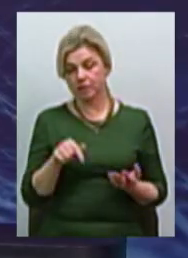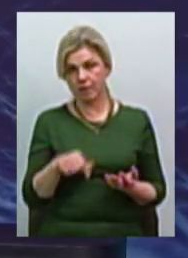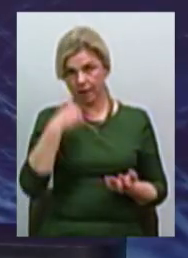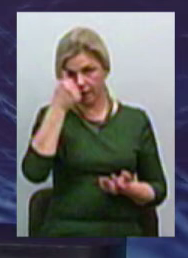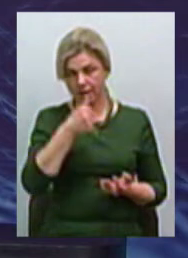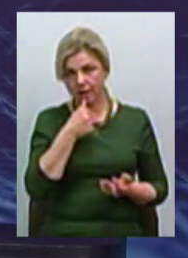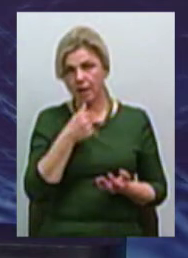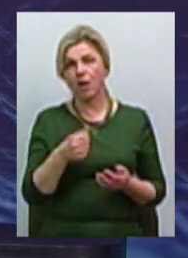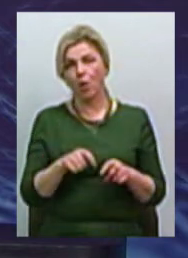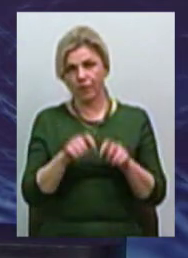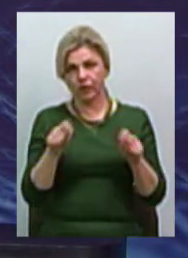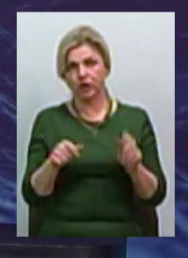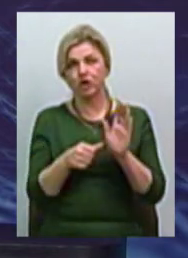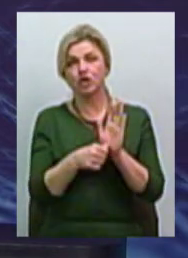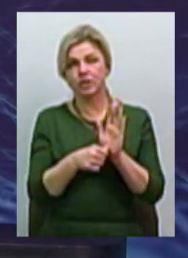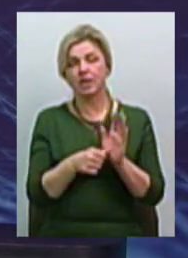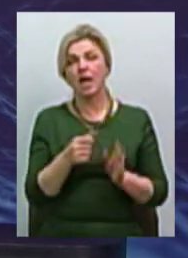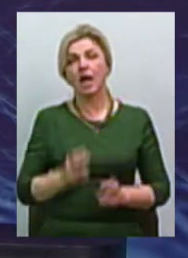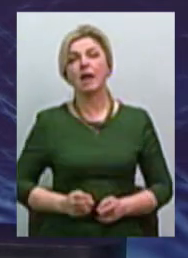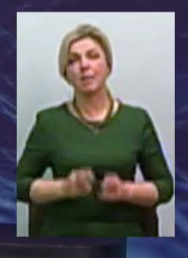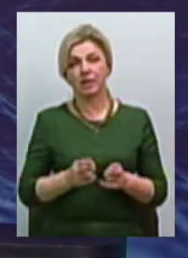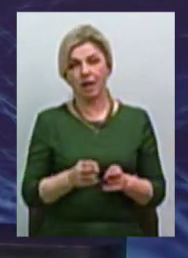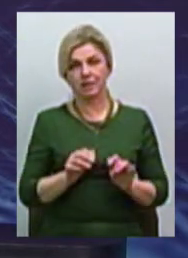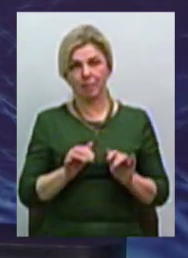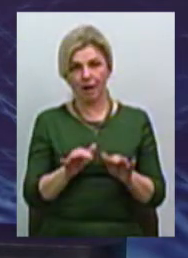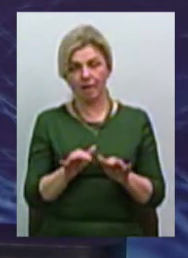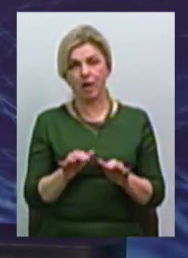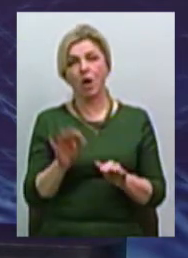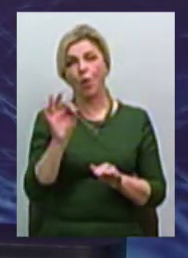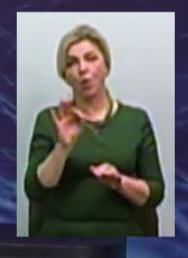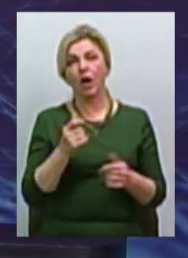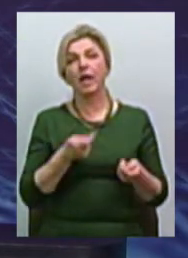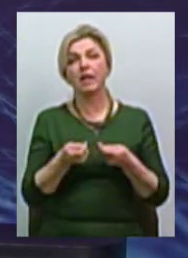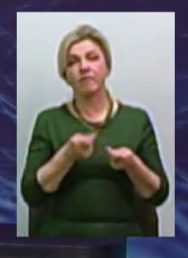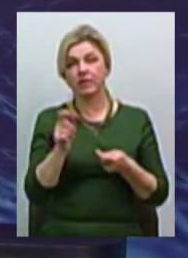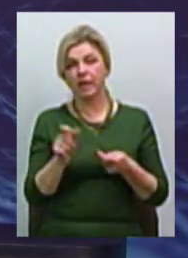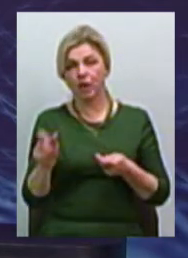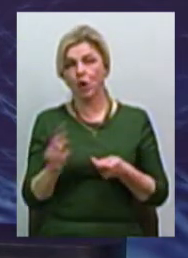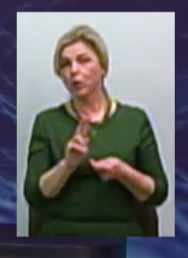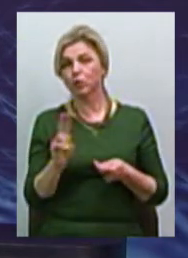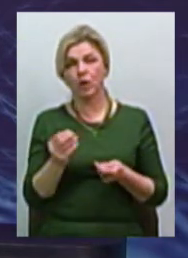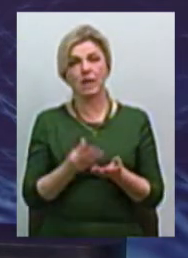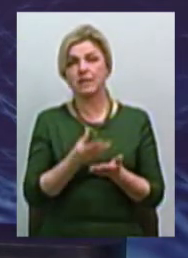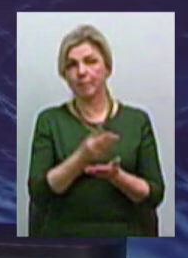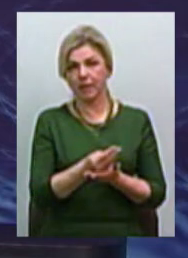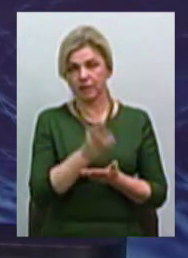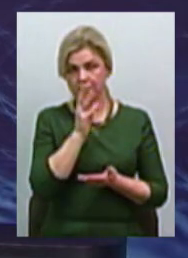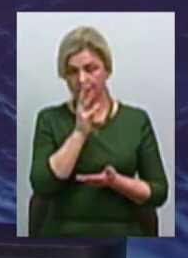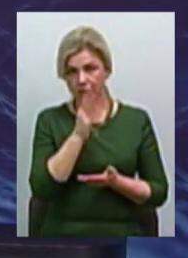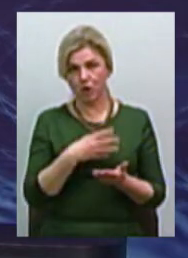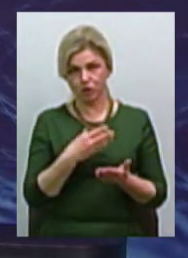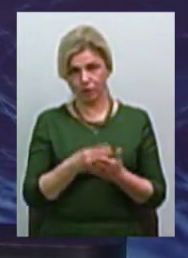то відкрита шість кримінальних справ відносно керівників, які не заплатили заробітну плату